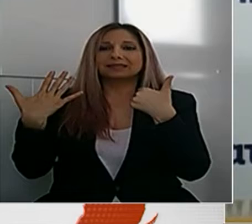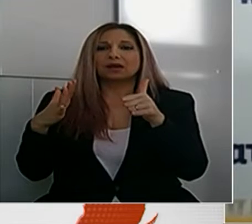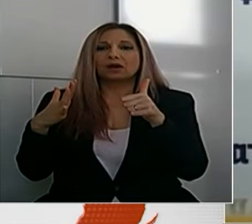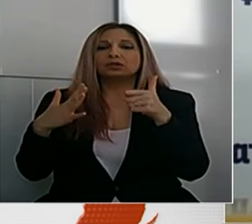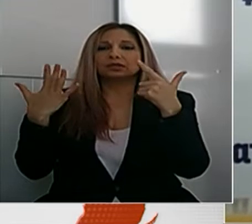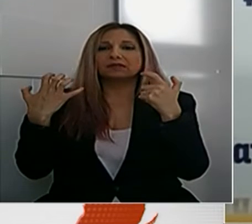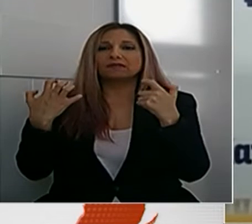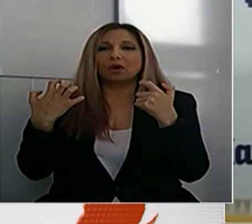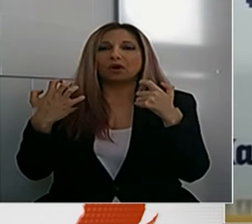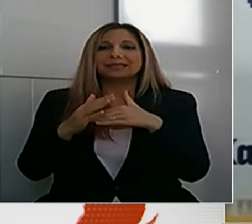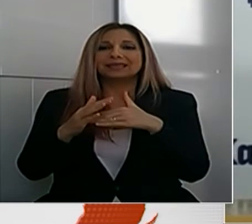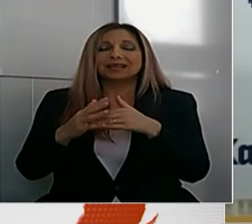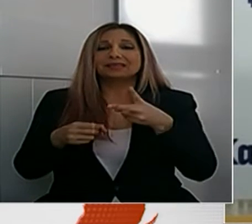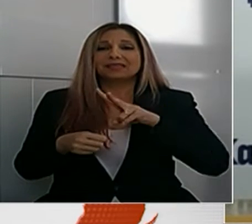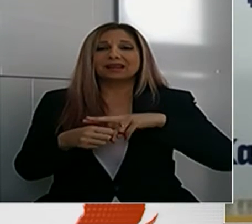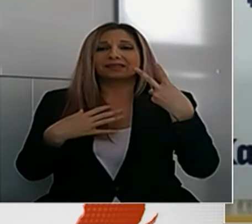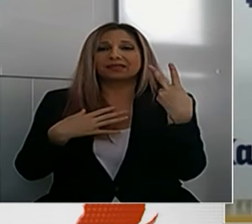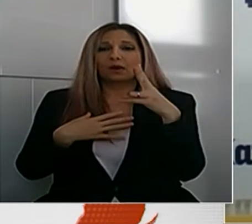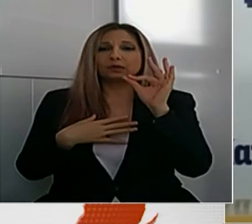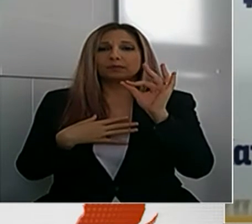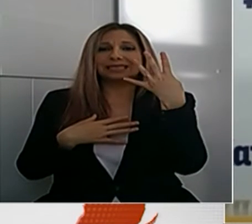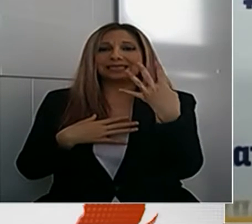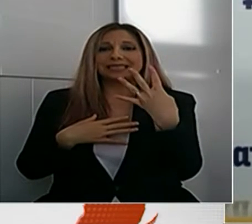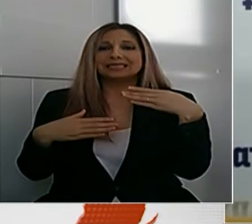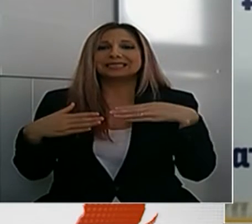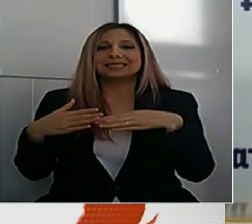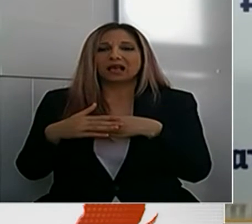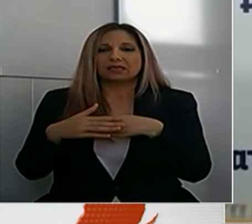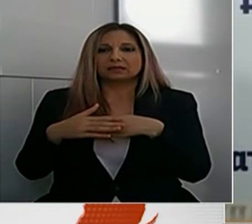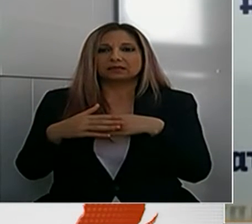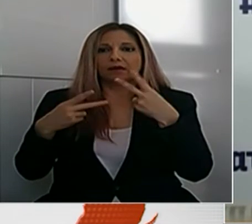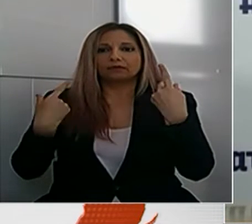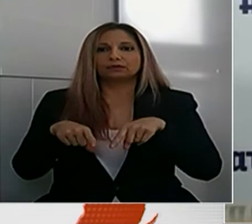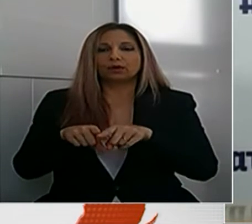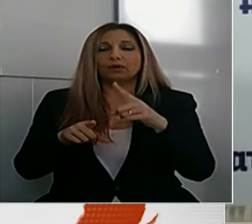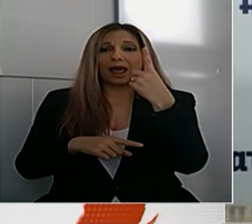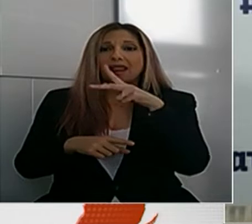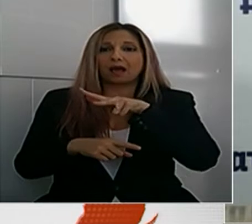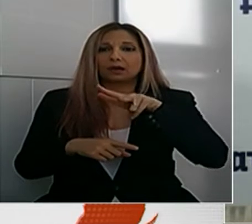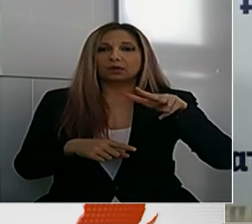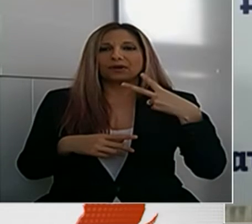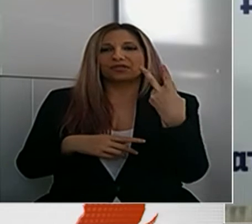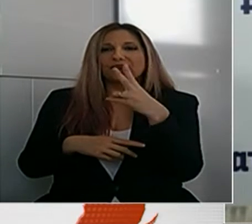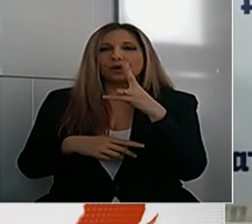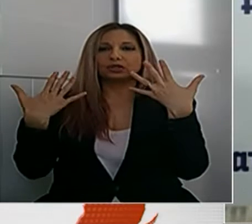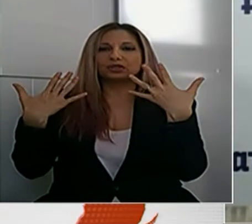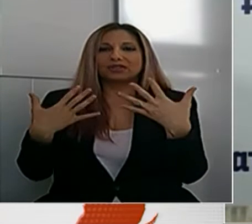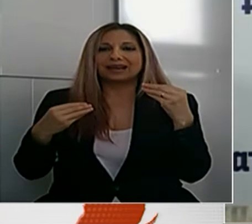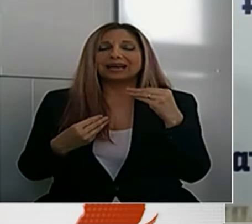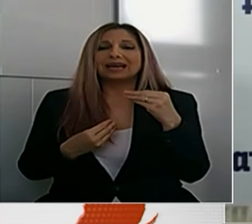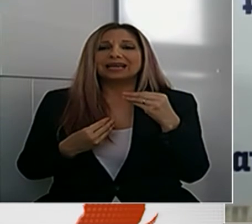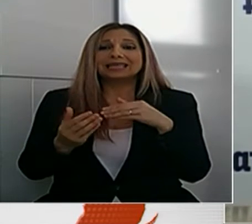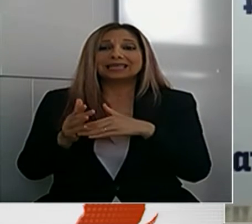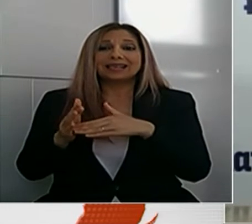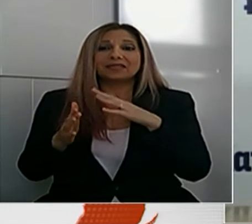θάνατη της 254.000. Ταυτόχρονα όμως 1.210.000 άτομα έχουν αναρώσει